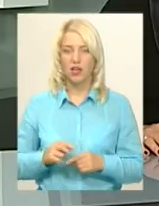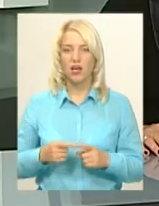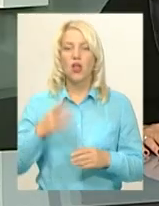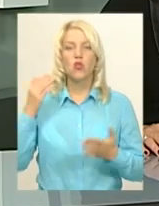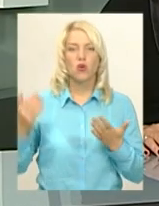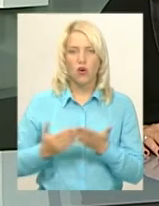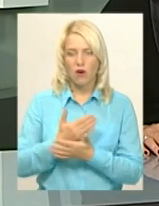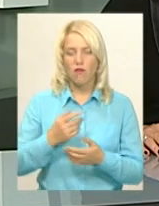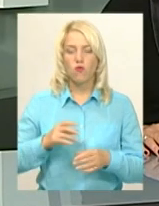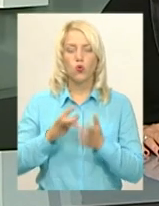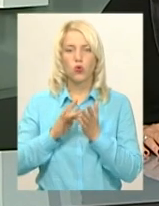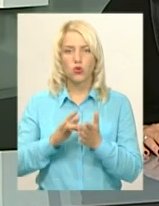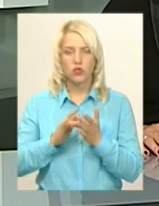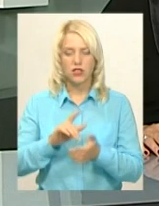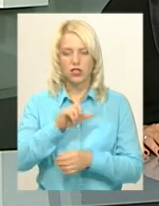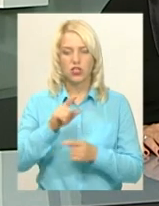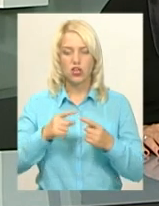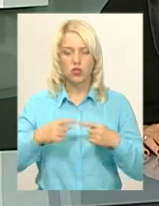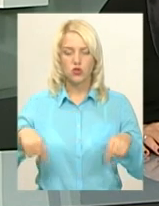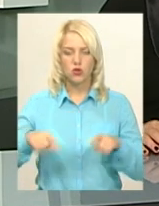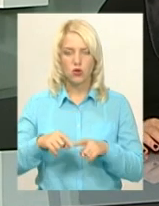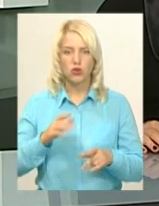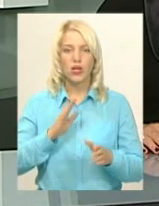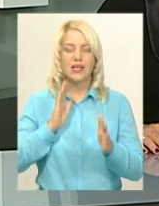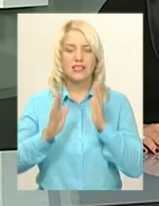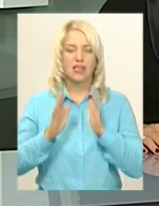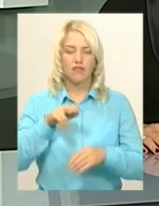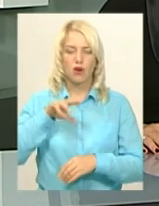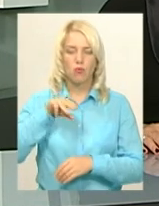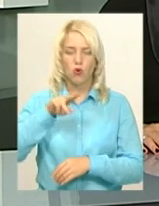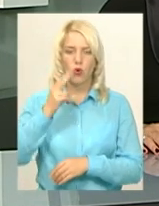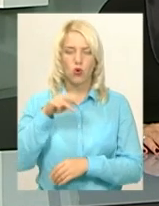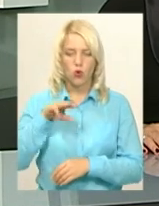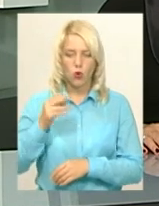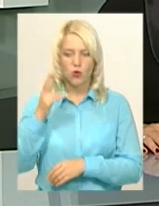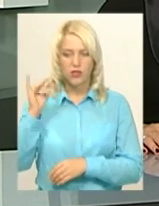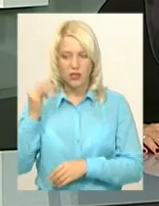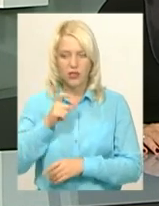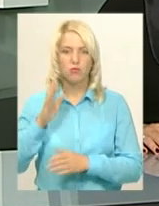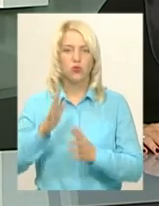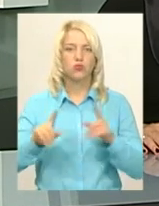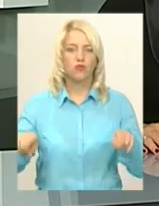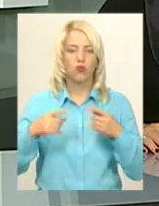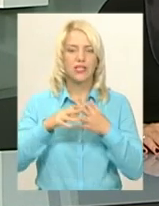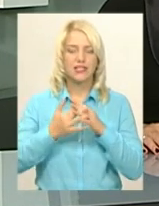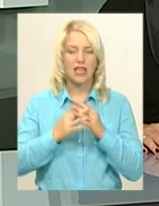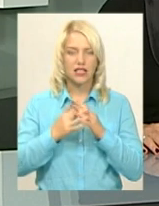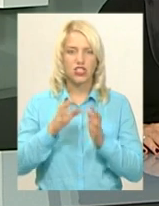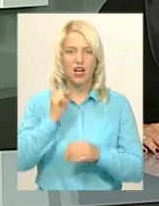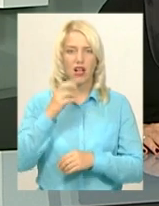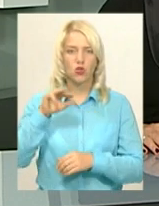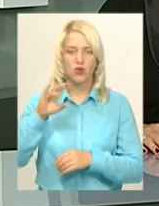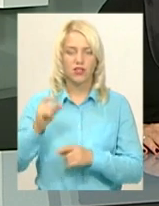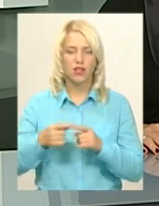Нову туристичну зону «Сквер Потоцьких» створять у селищі Антоніни Красилівського району. Проект вартістю понад 3 мільйони гривень майже